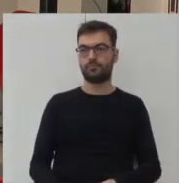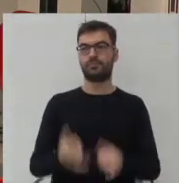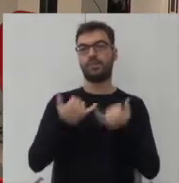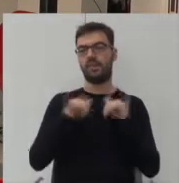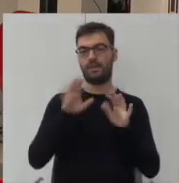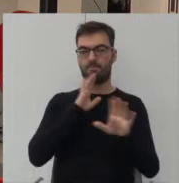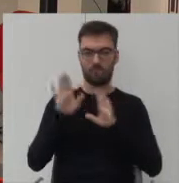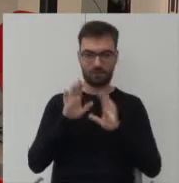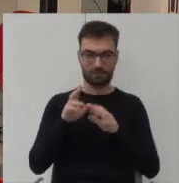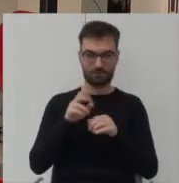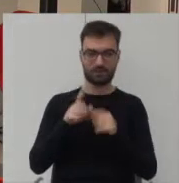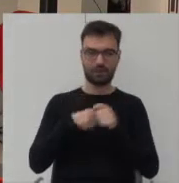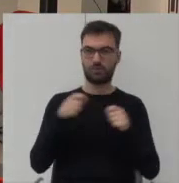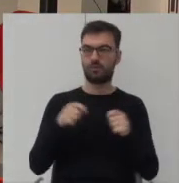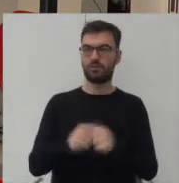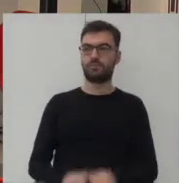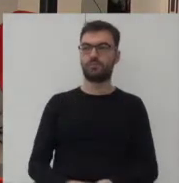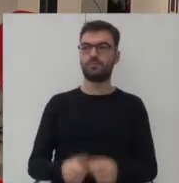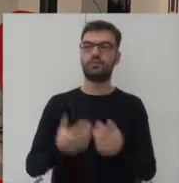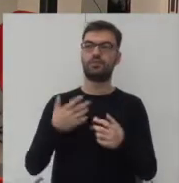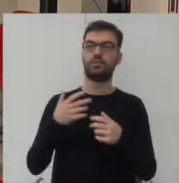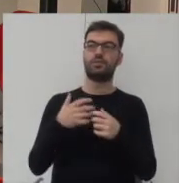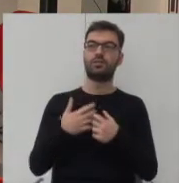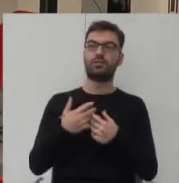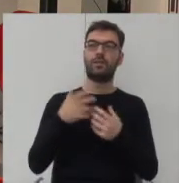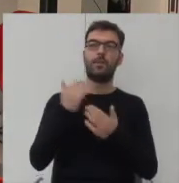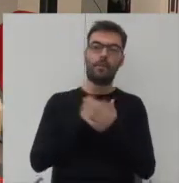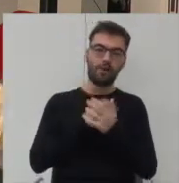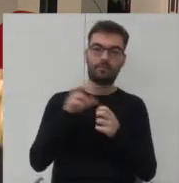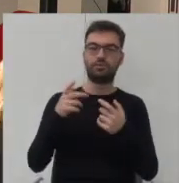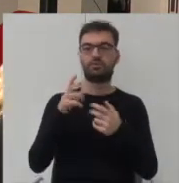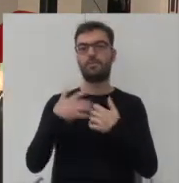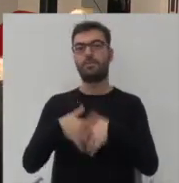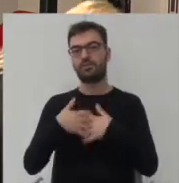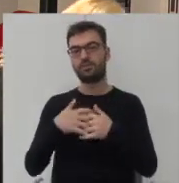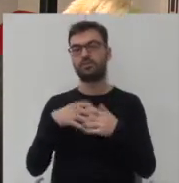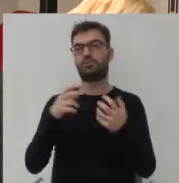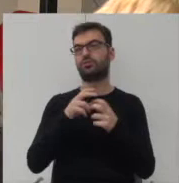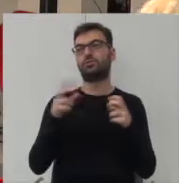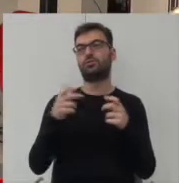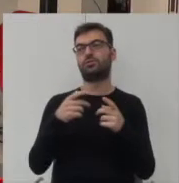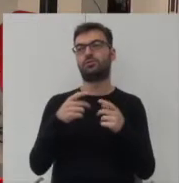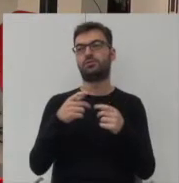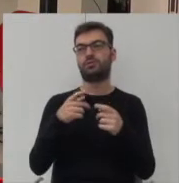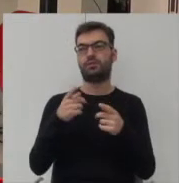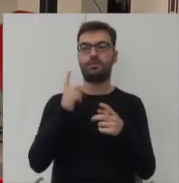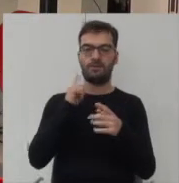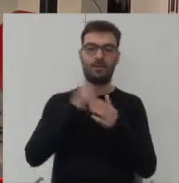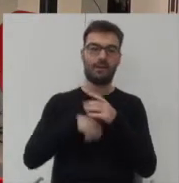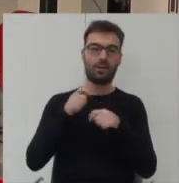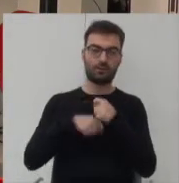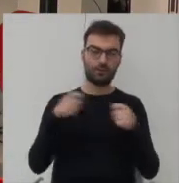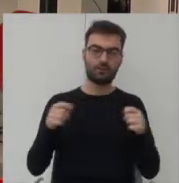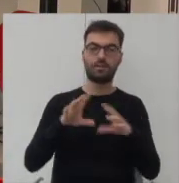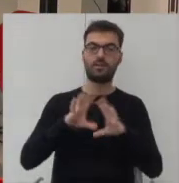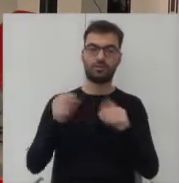rozwiązaniami, czy hardware'owymi, czy software'owymi, czyli czy to jest oprogramowanie, czy to jest jakieś twarde rozwiązanie. Wszystkie